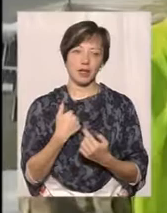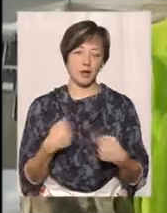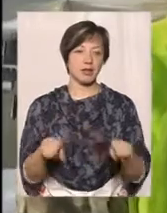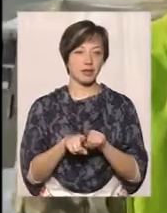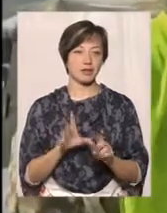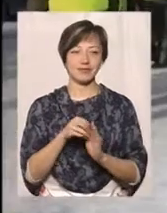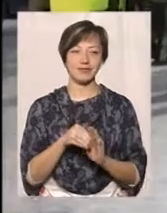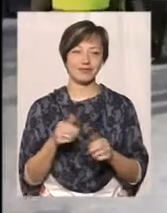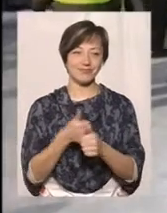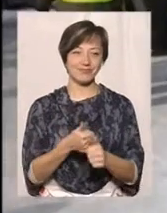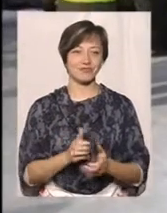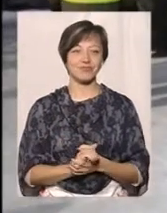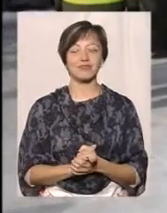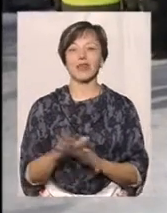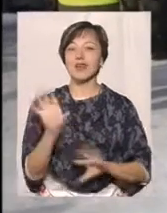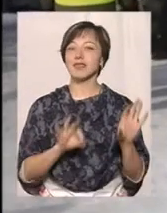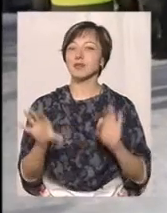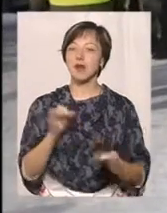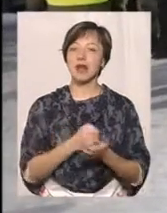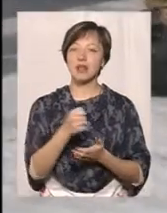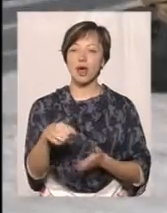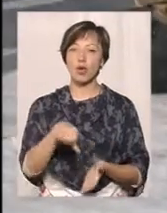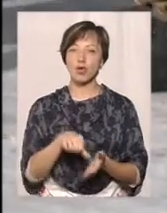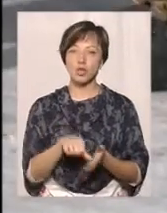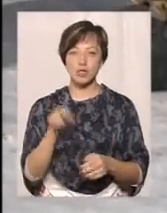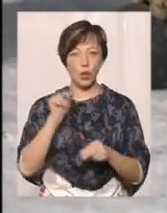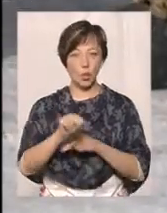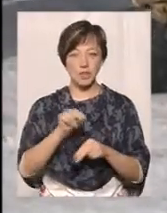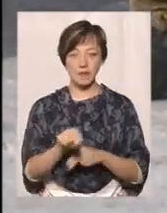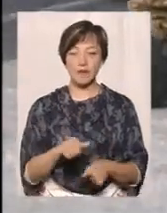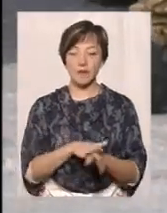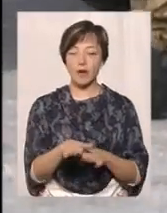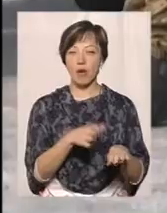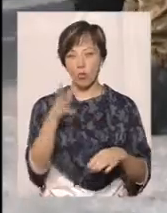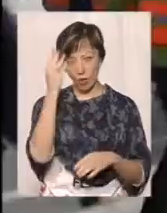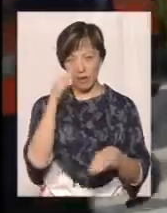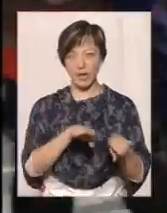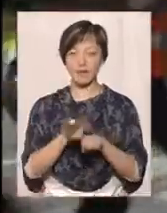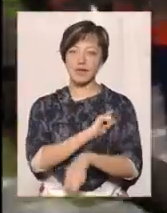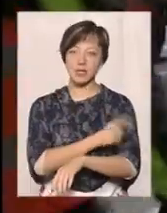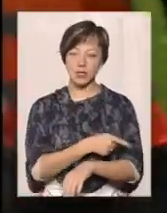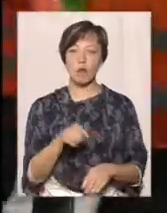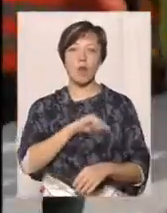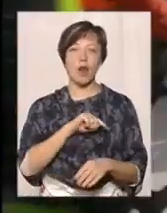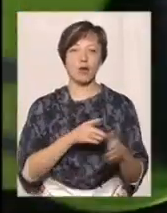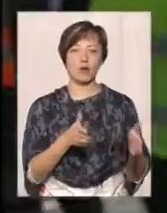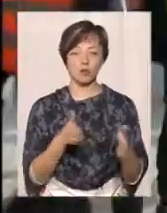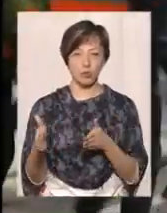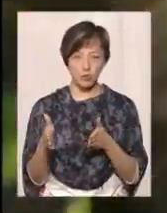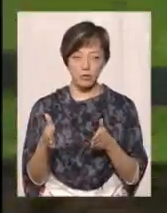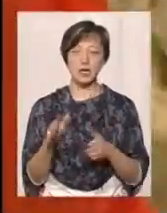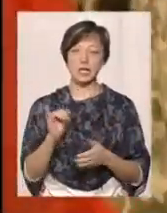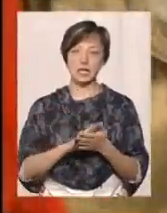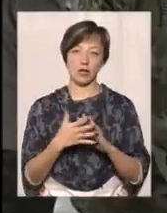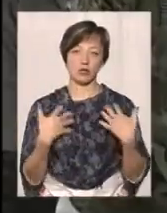теж пішов по їхніх стопах. Відбір кандидатів для участі у курсі відбувається з урахуванням рівня фізичної підготовки, морально-психологічної готовності